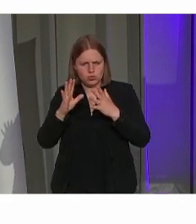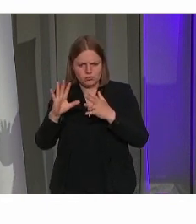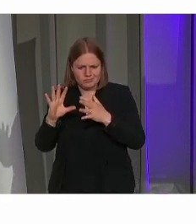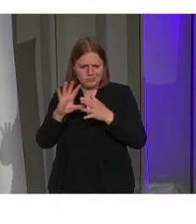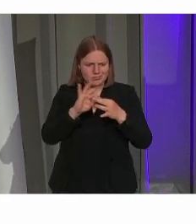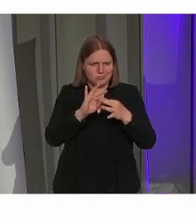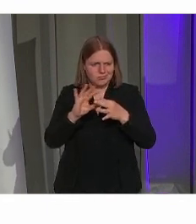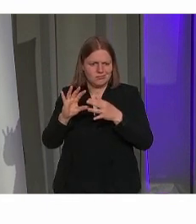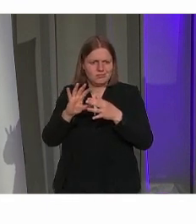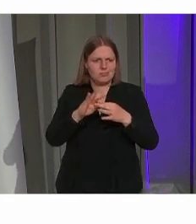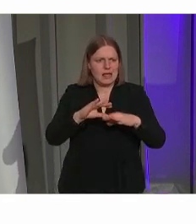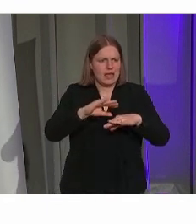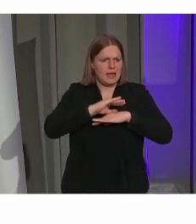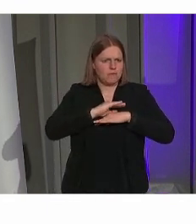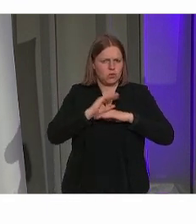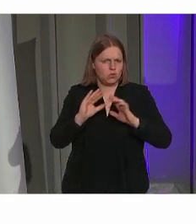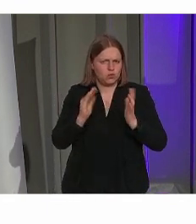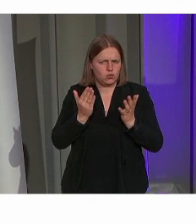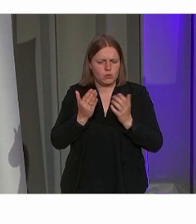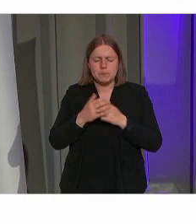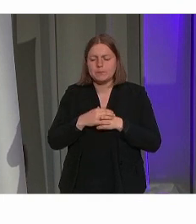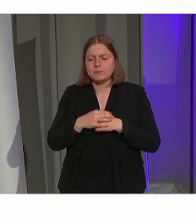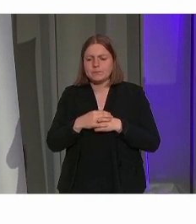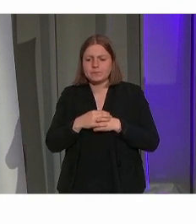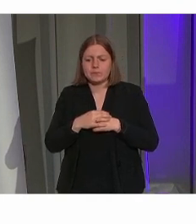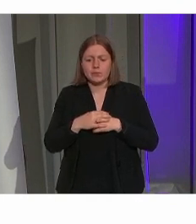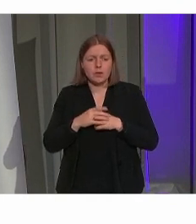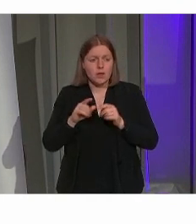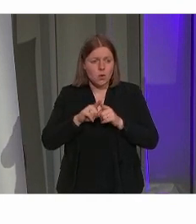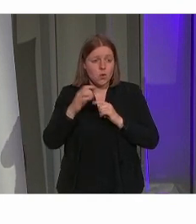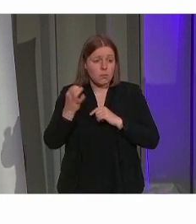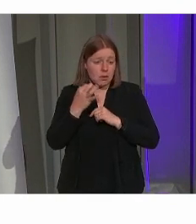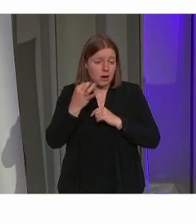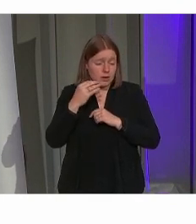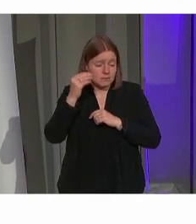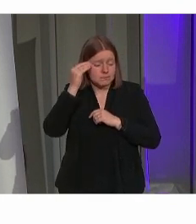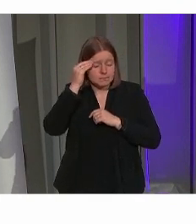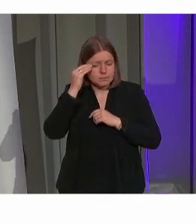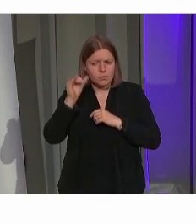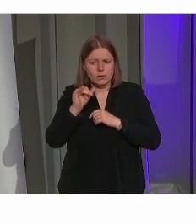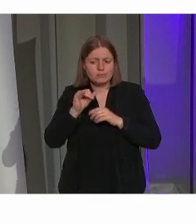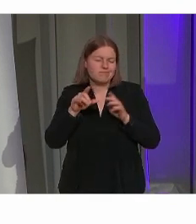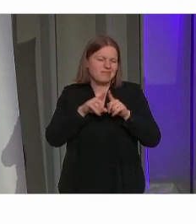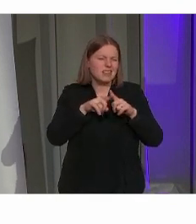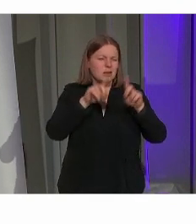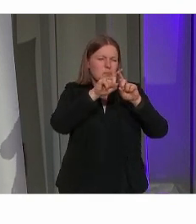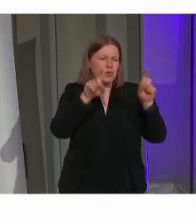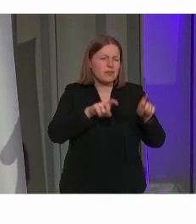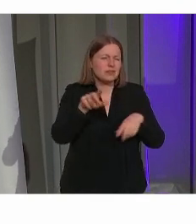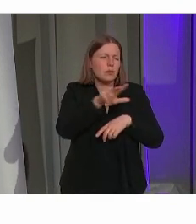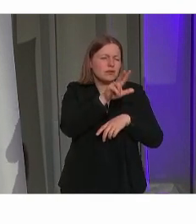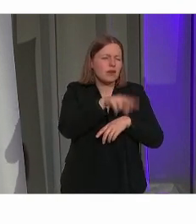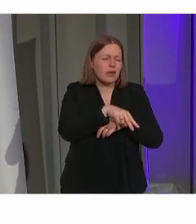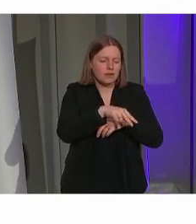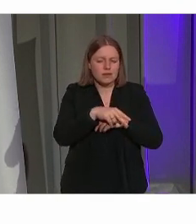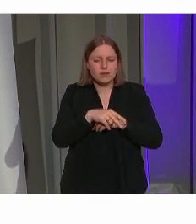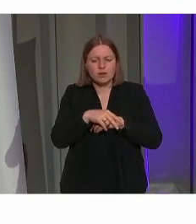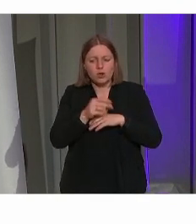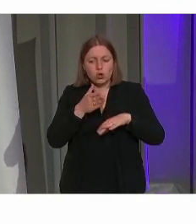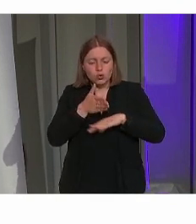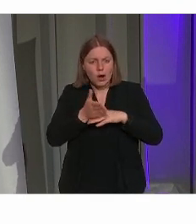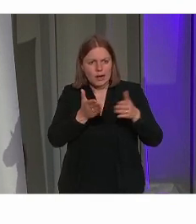erfgoed. Niet onbelangrijk is, net zoals bij de provincie West-Vlaanderen, is het